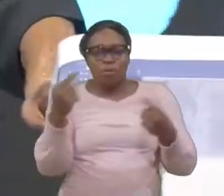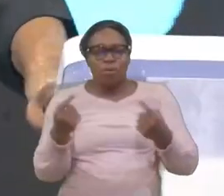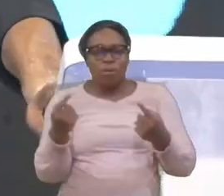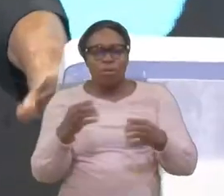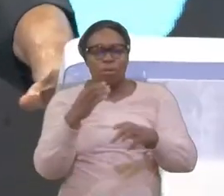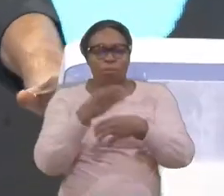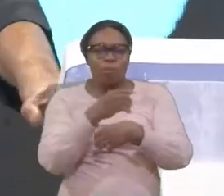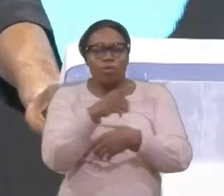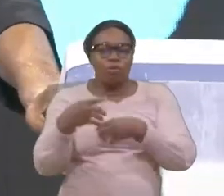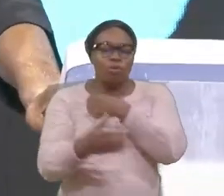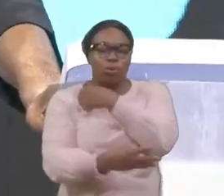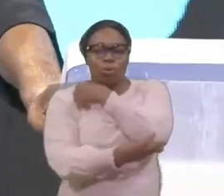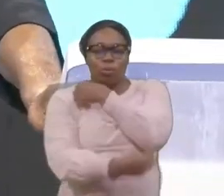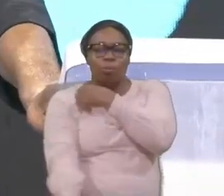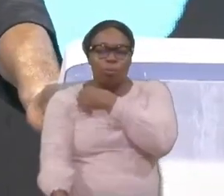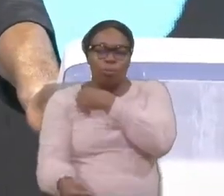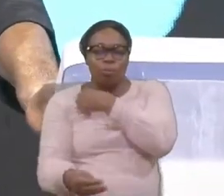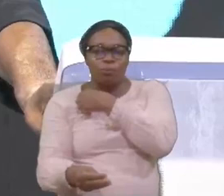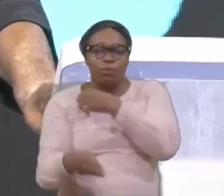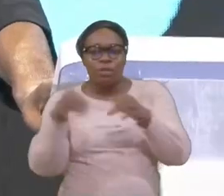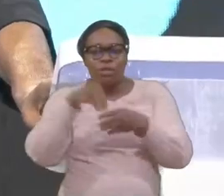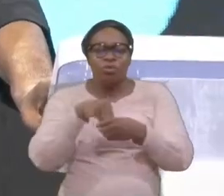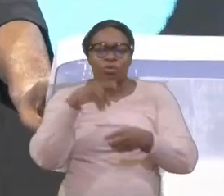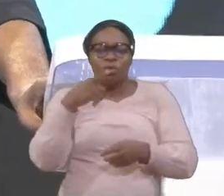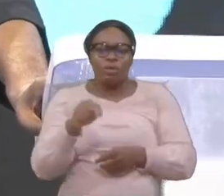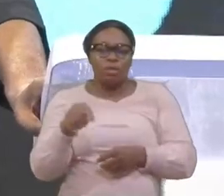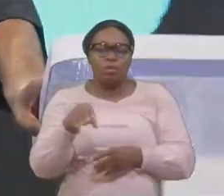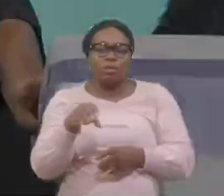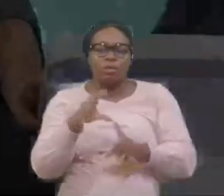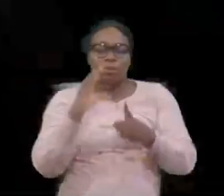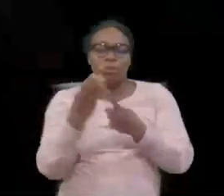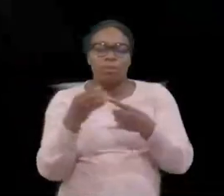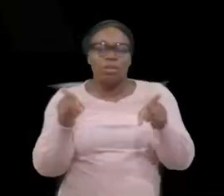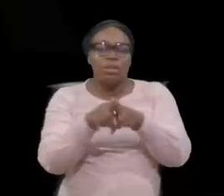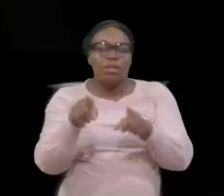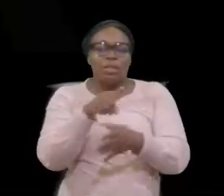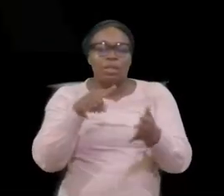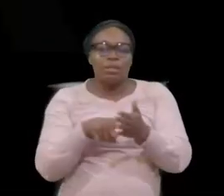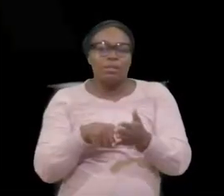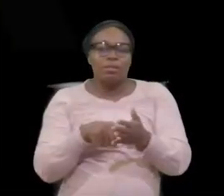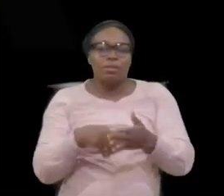Dans une condition, Comme celle-là. Jeune homme, Jeune fille,